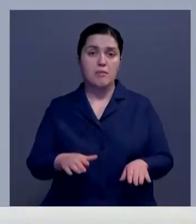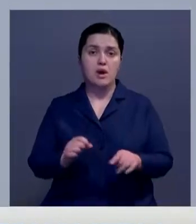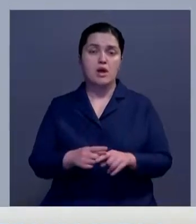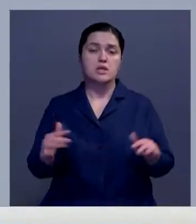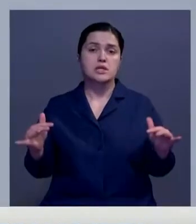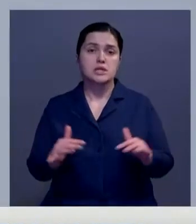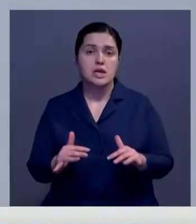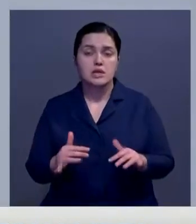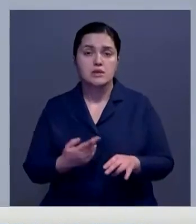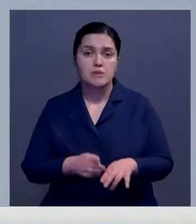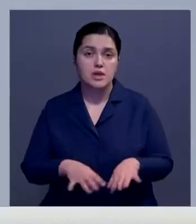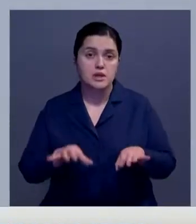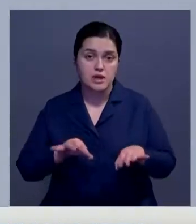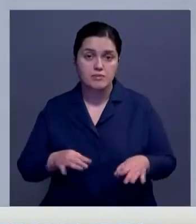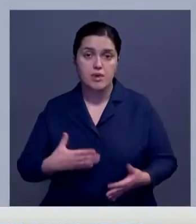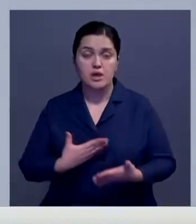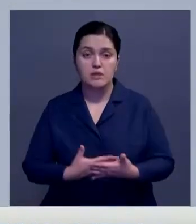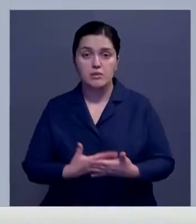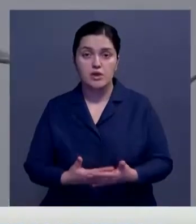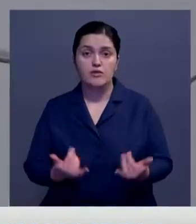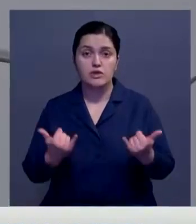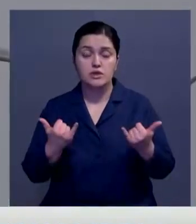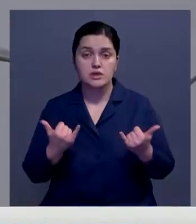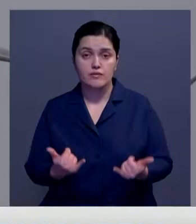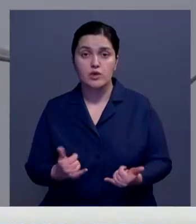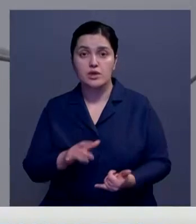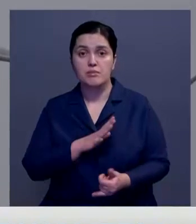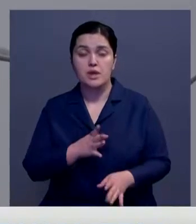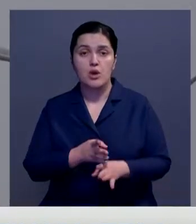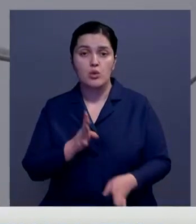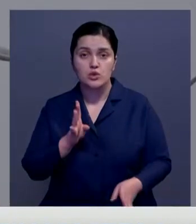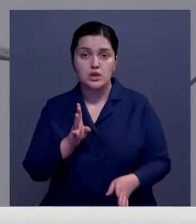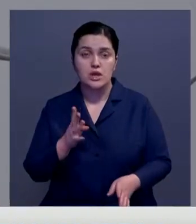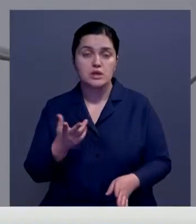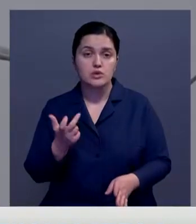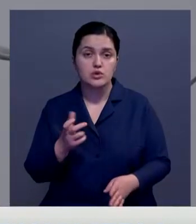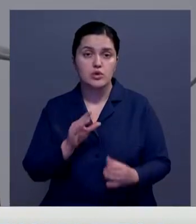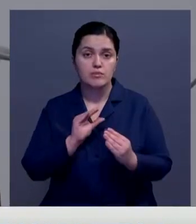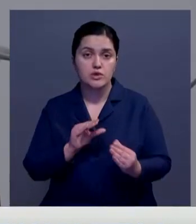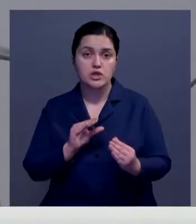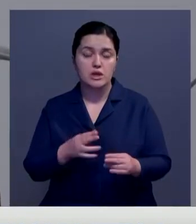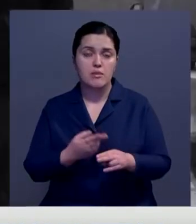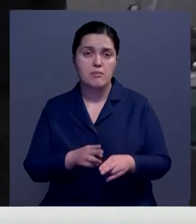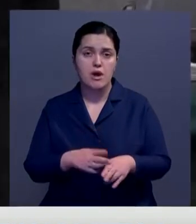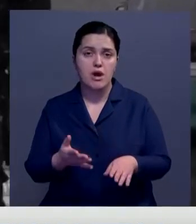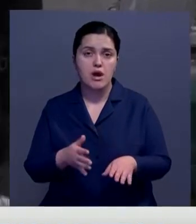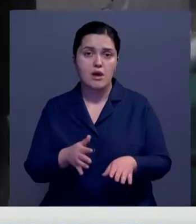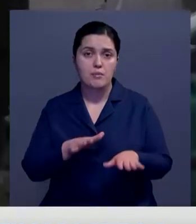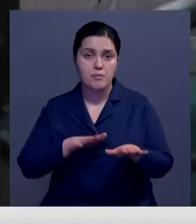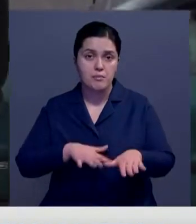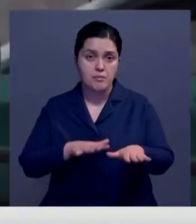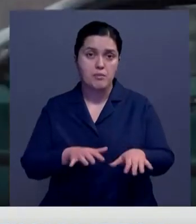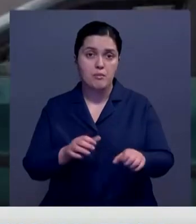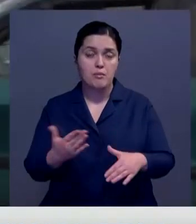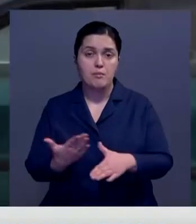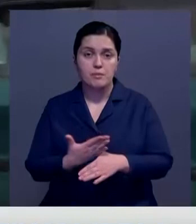пунктах наблюдается скопление транспорта. Вот, к примеру, сегодня была очередь из 300 машин. Поток